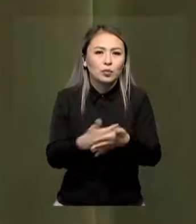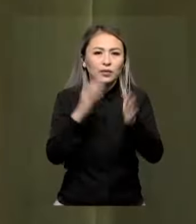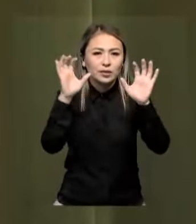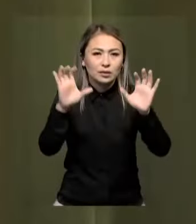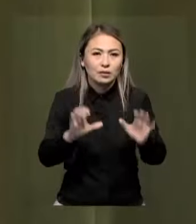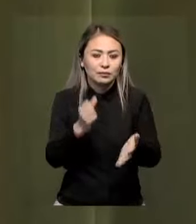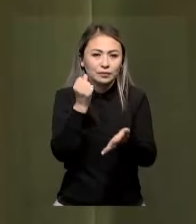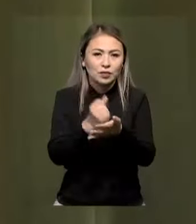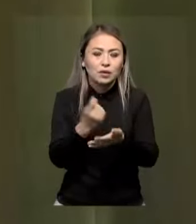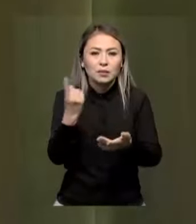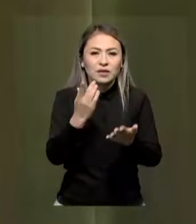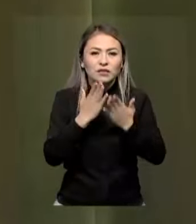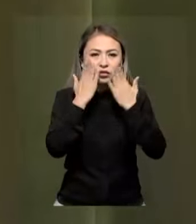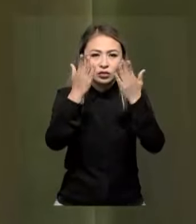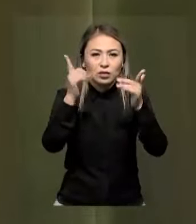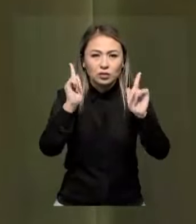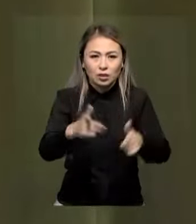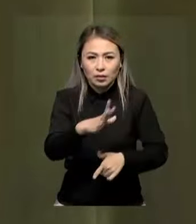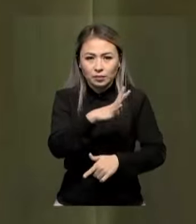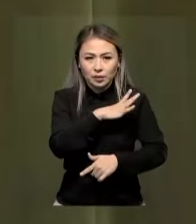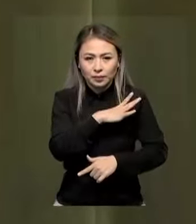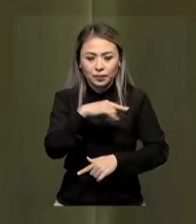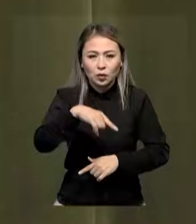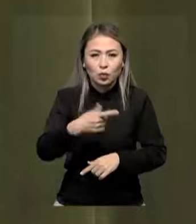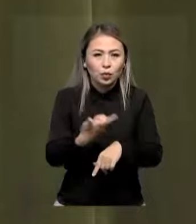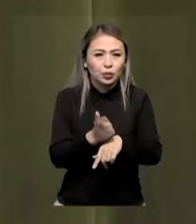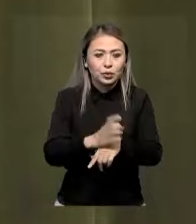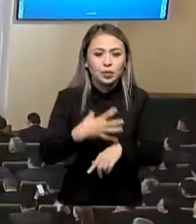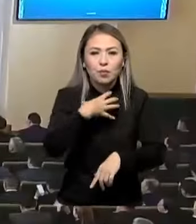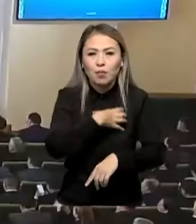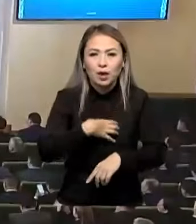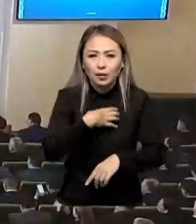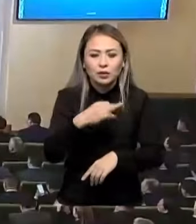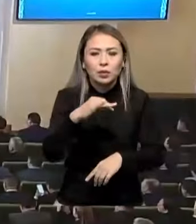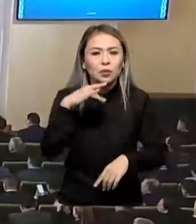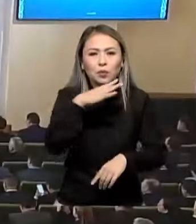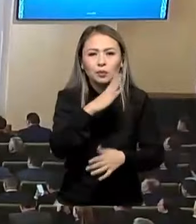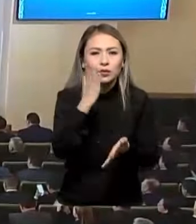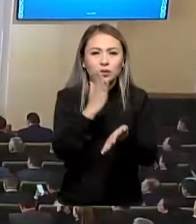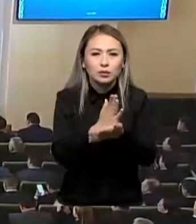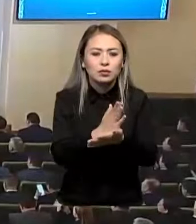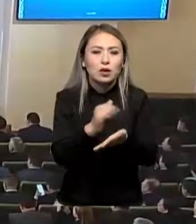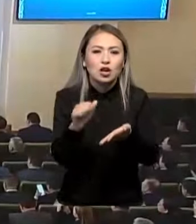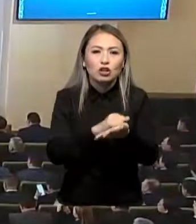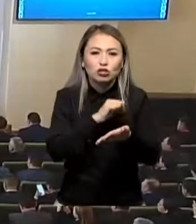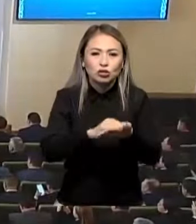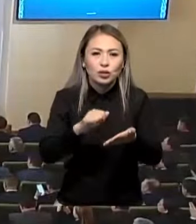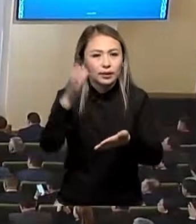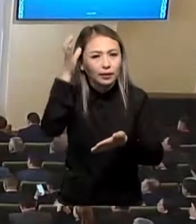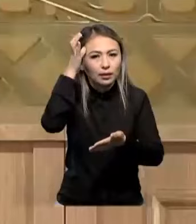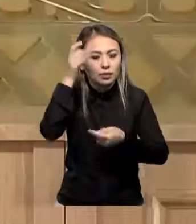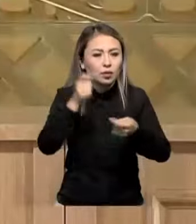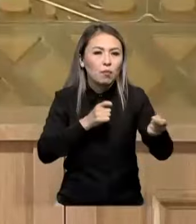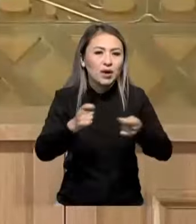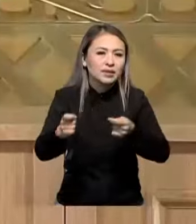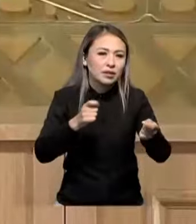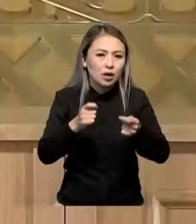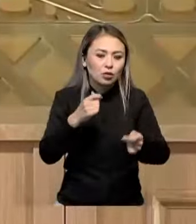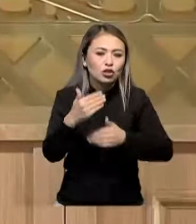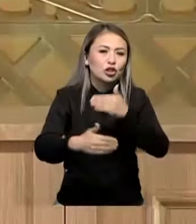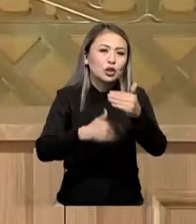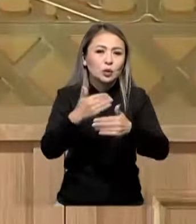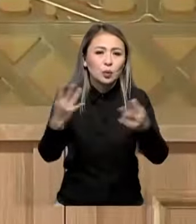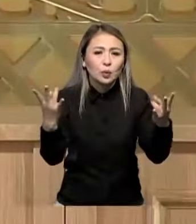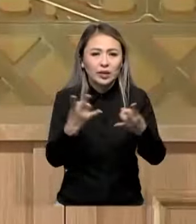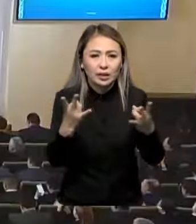сенат оны бірінші оқылымды мақылдады. Бұл өте маңызды әрі көптен көткен құжат. ғылымды басқару жүйесінің жиетілдір